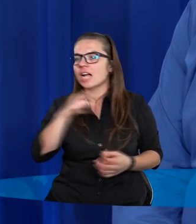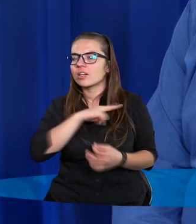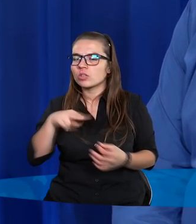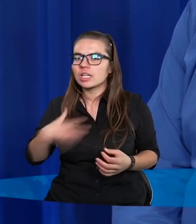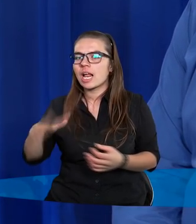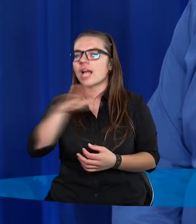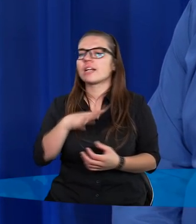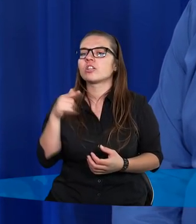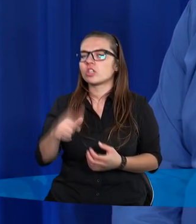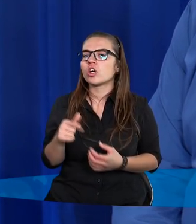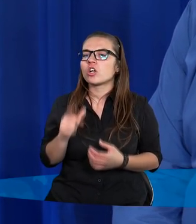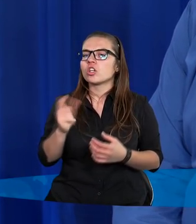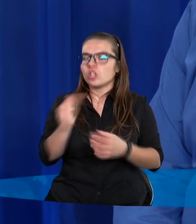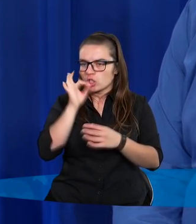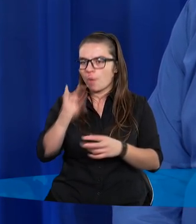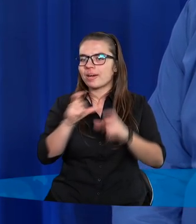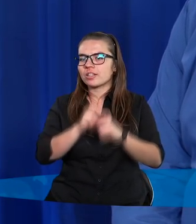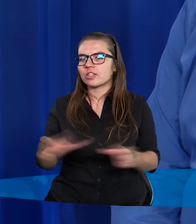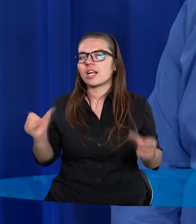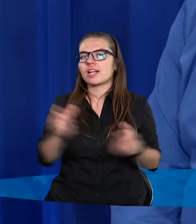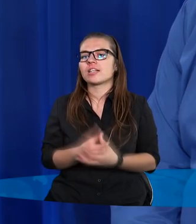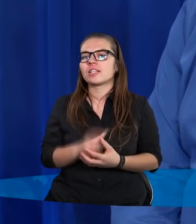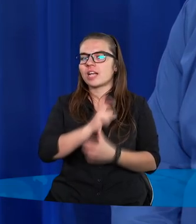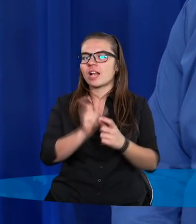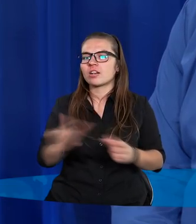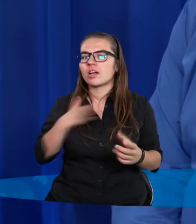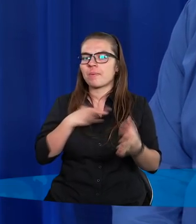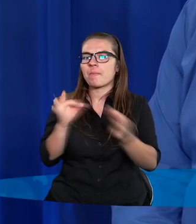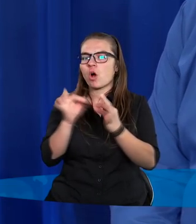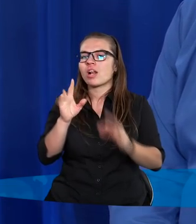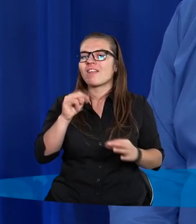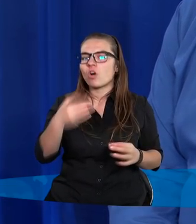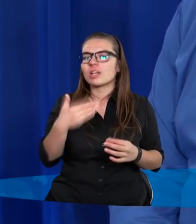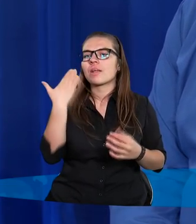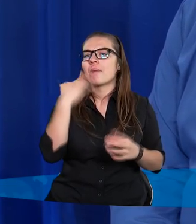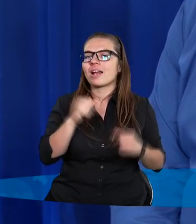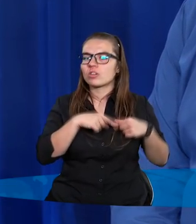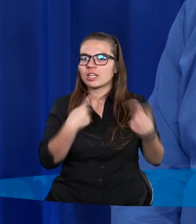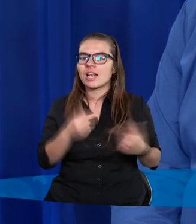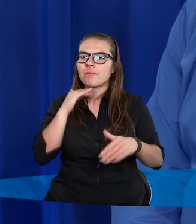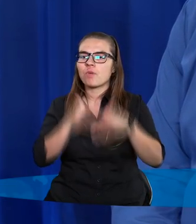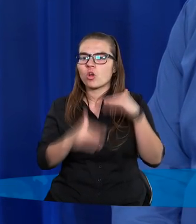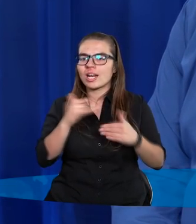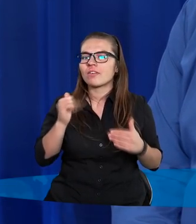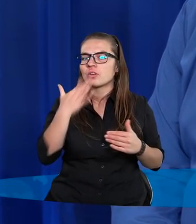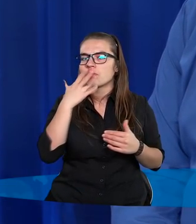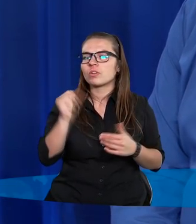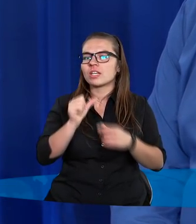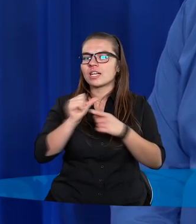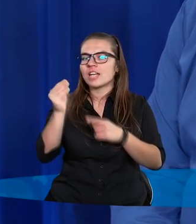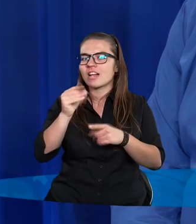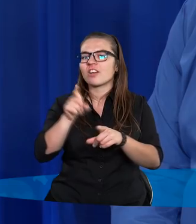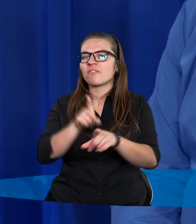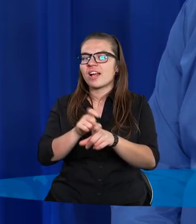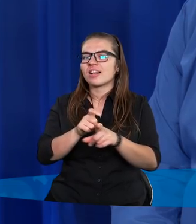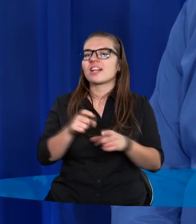i to jest dobry czas. Mam też cały czas kontakt z Wojtkiem, który bardzo serdecznie pozdrawia i mówi, że jeszcze w październiku,